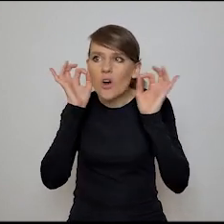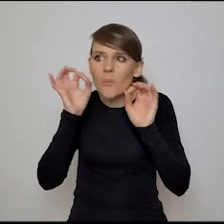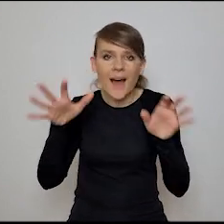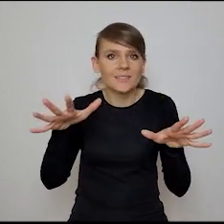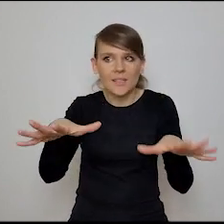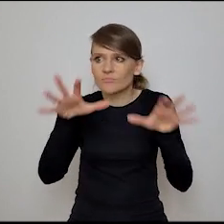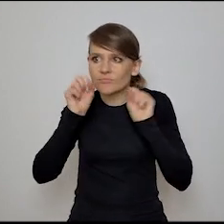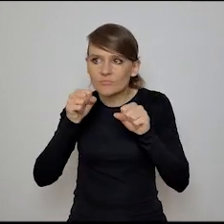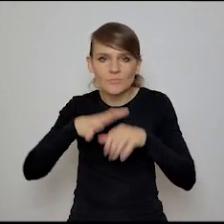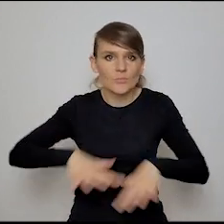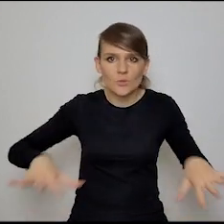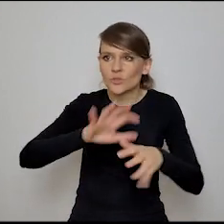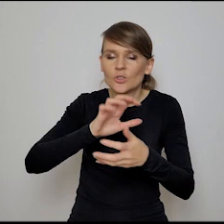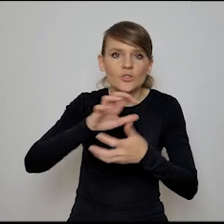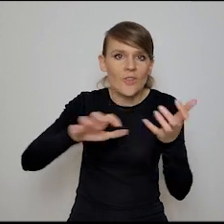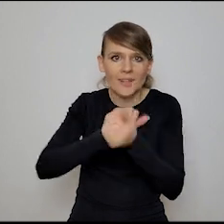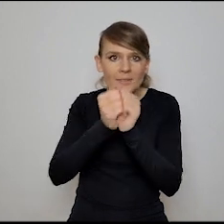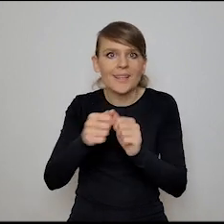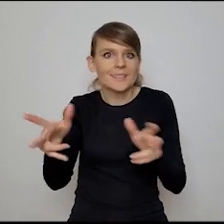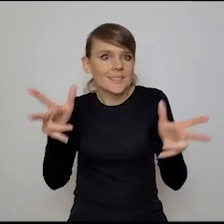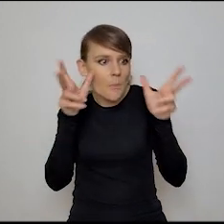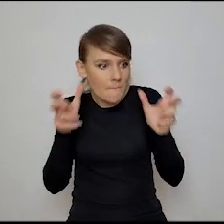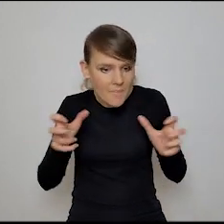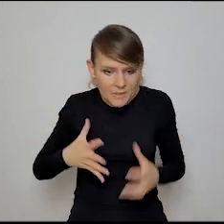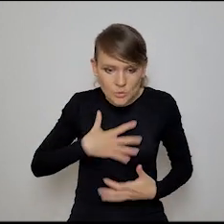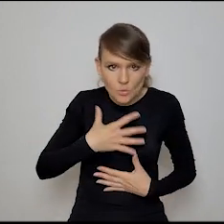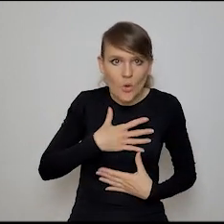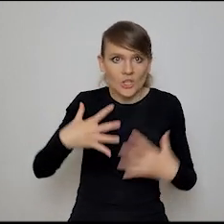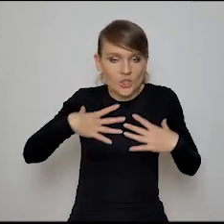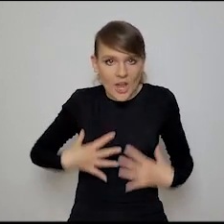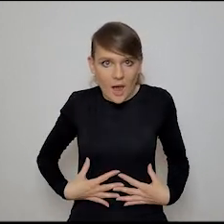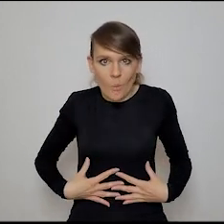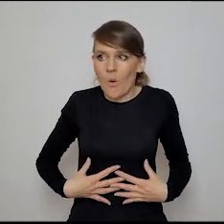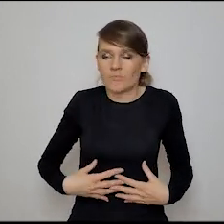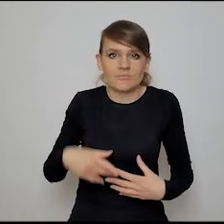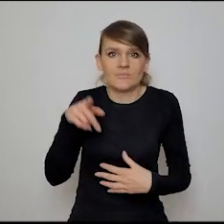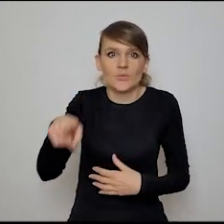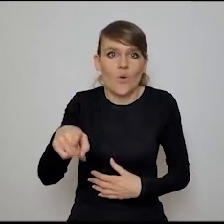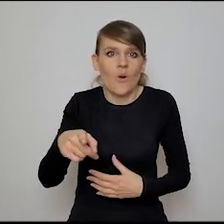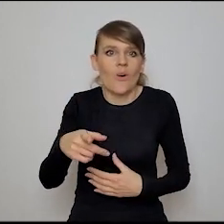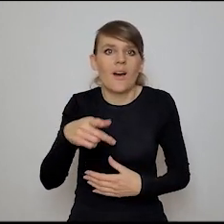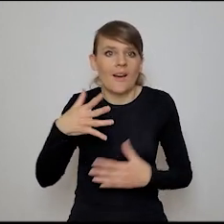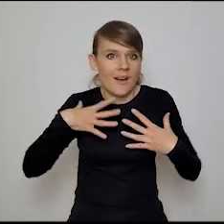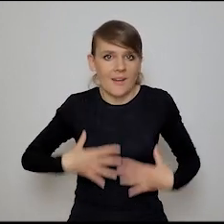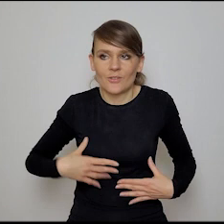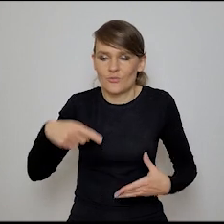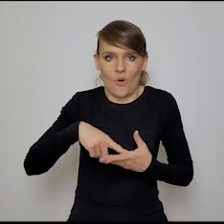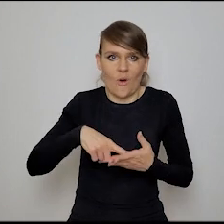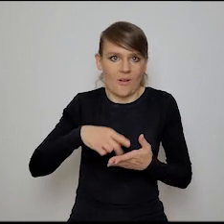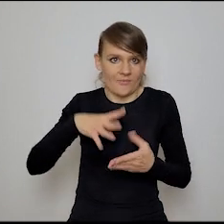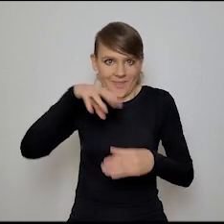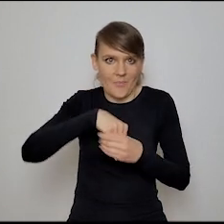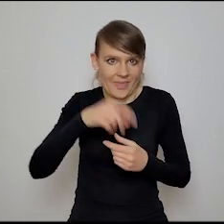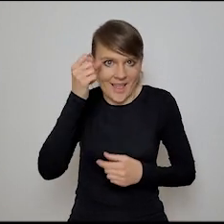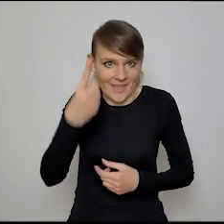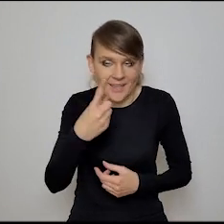zmieniającym się świecie w postaci zmysłów i ciało, które będzie nawet nie narzędziem, tylko kanałem inteligencji tak naprawdę,